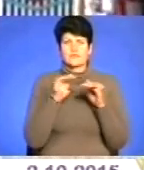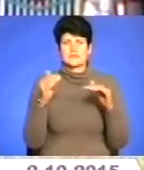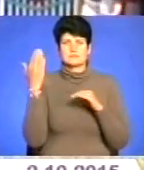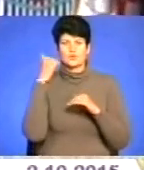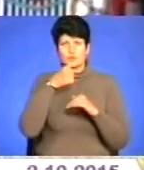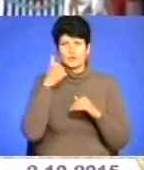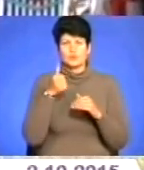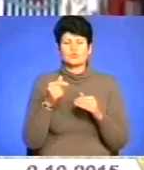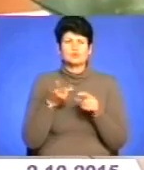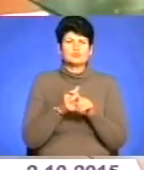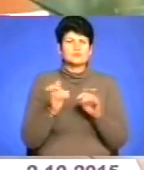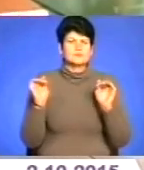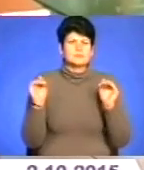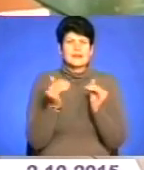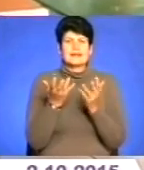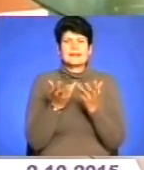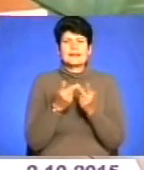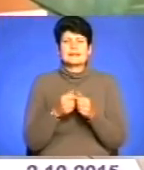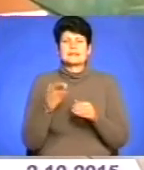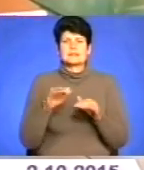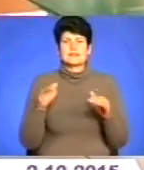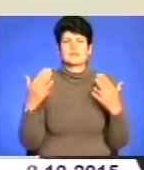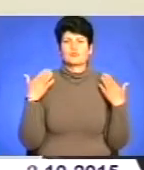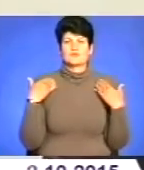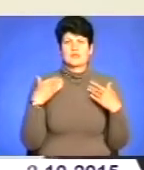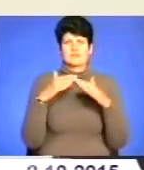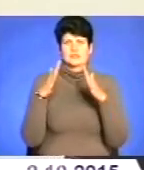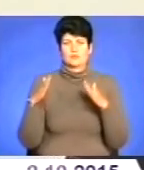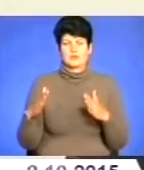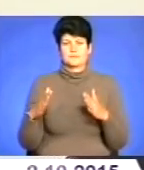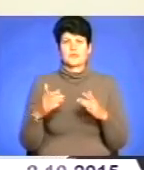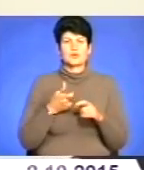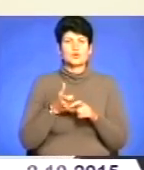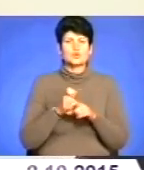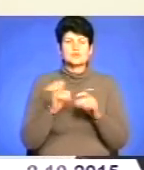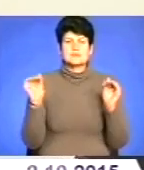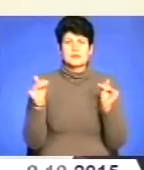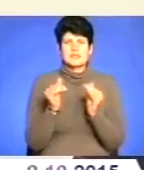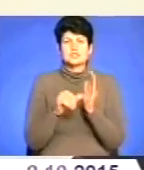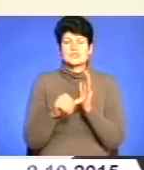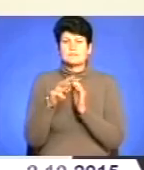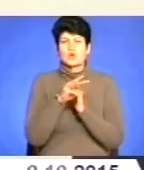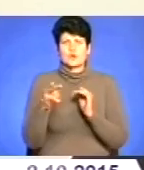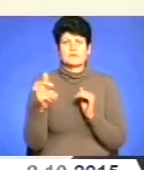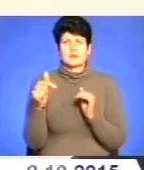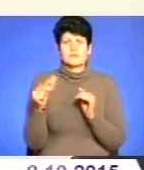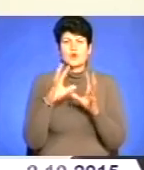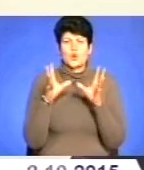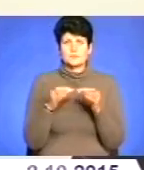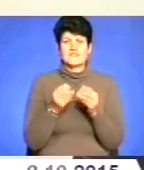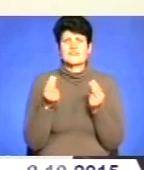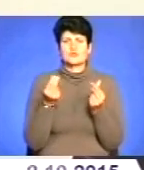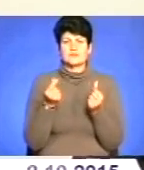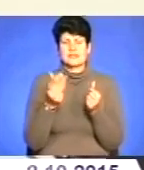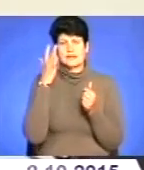роком, суттяво зменшилася кількість дітей, які відпочивали у таборах. Значно зменшилося на 6 мільйонів гривень в обсяг фінансування літнього дитячого